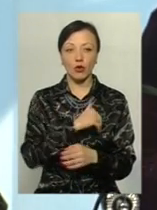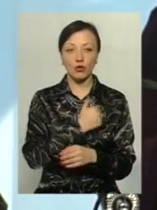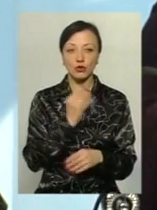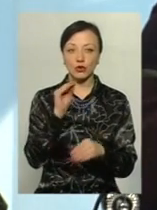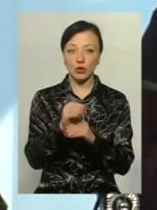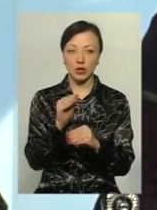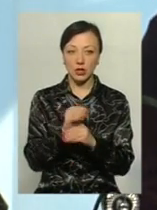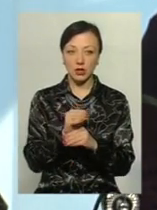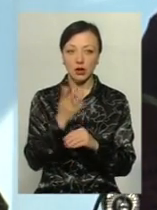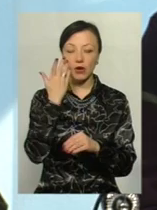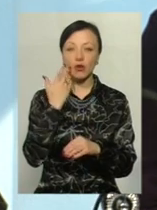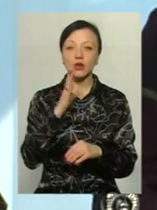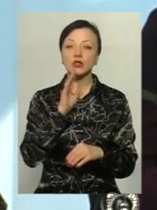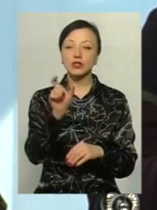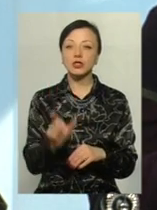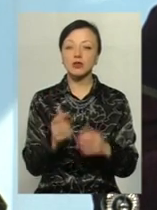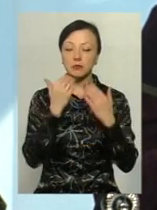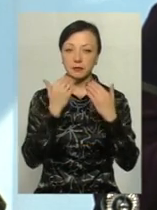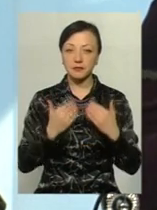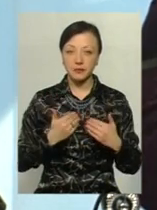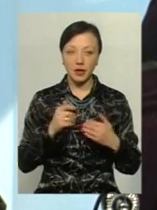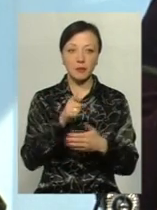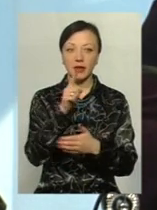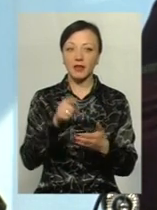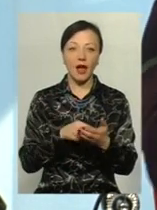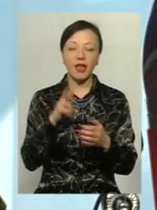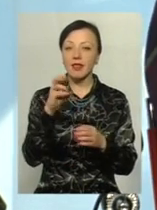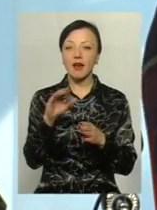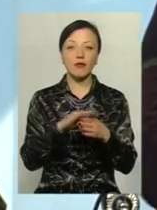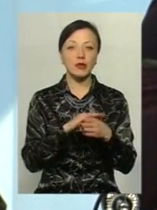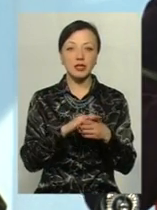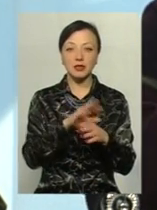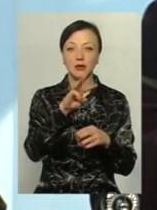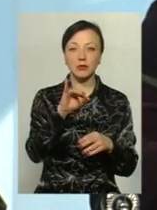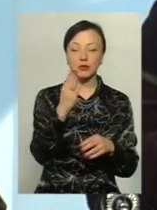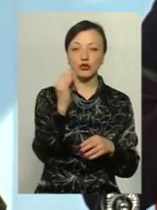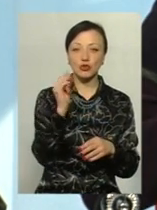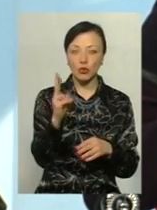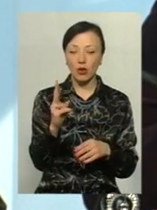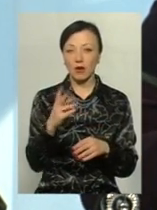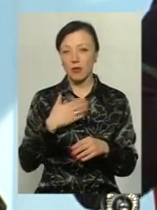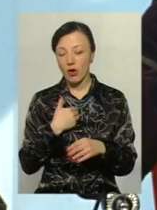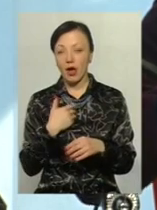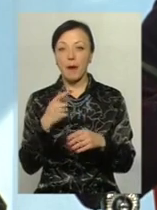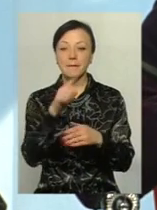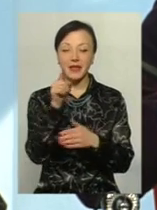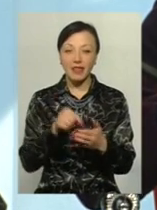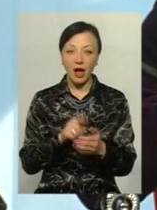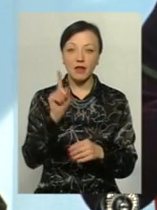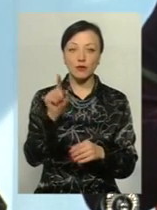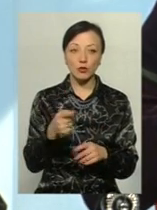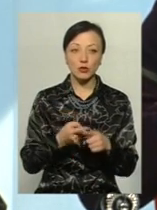додати, колега запитувала, тут питання не в прізвищах Міщук, Велаган, а питання в тому, що ми підняли